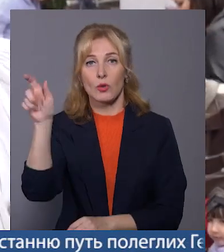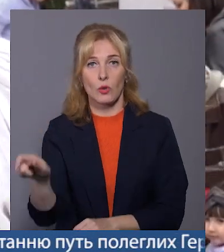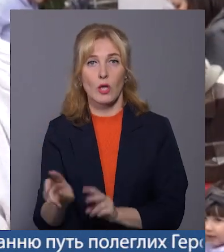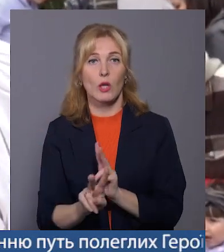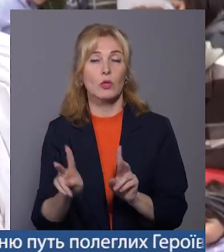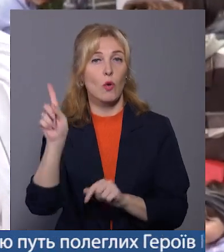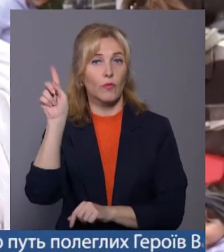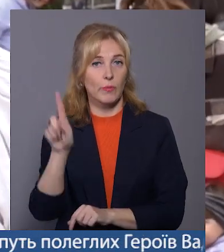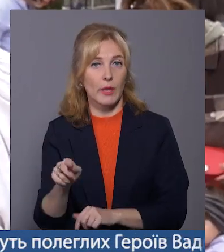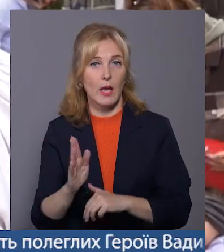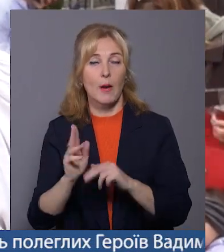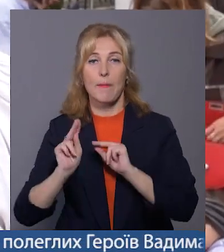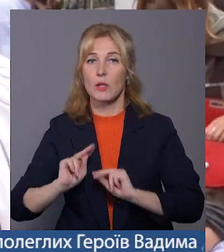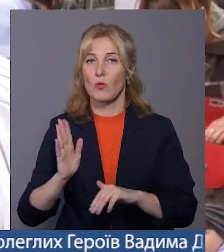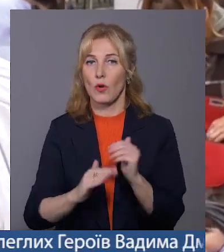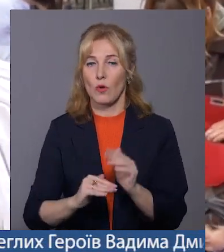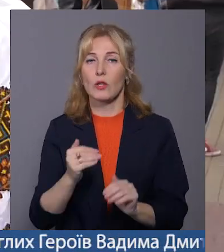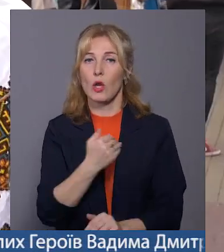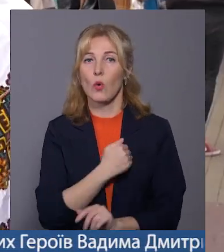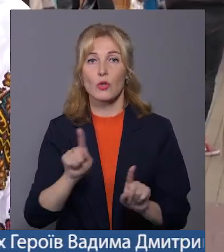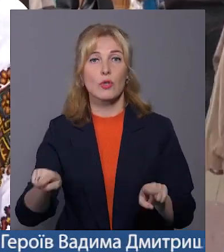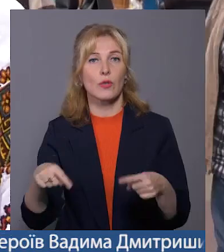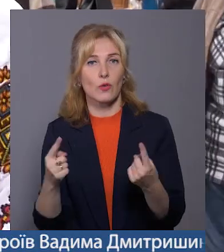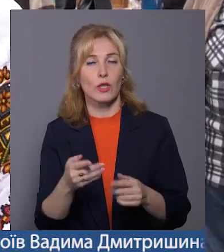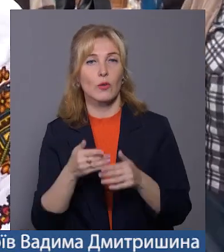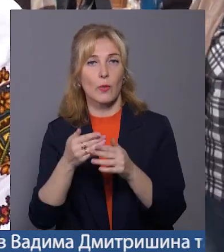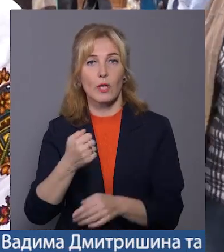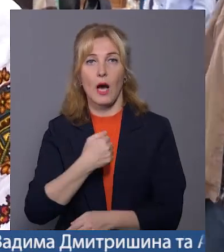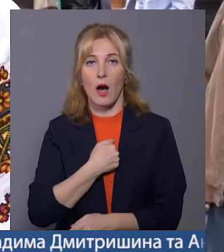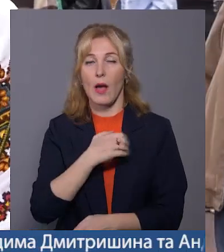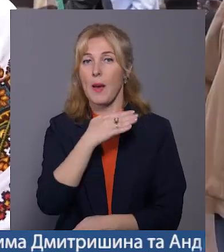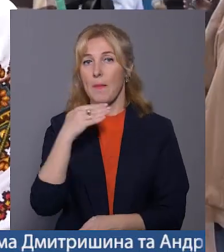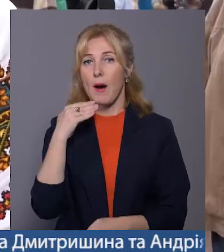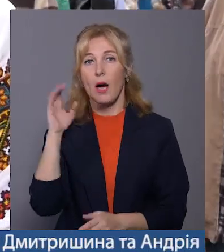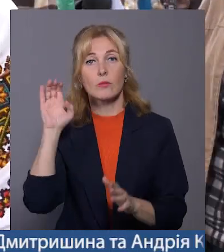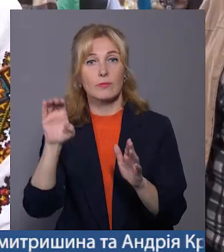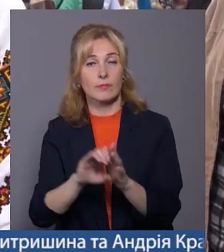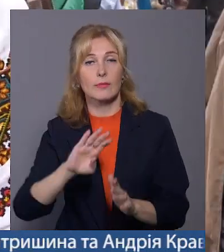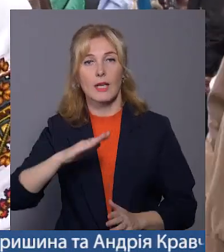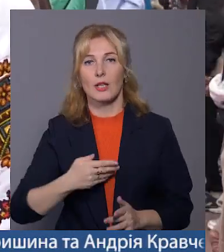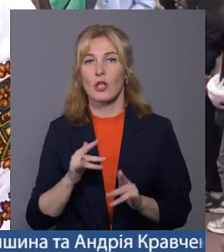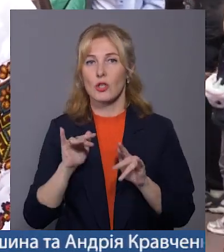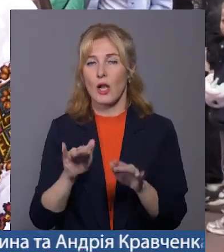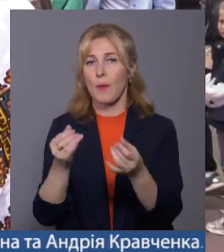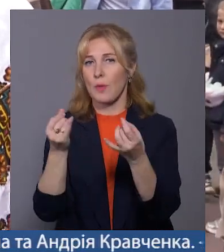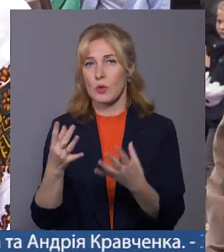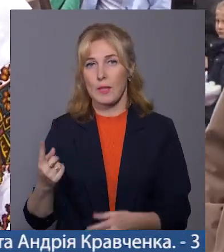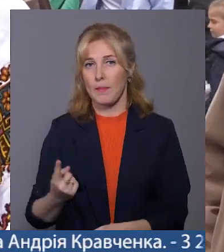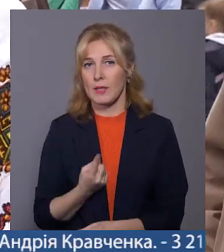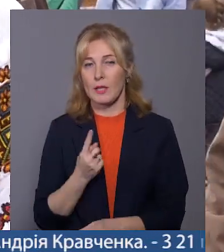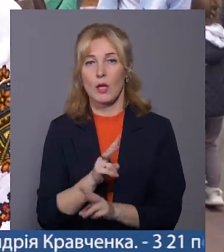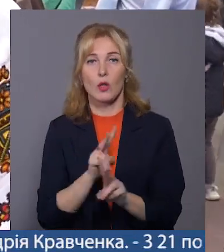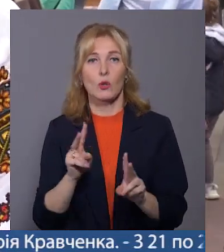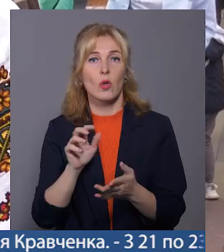вміють працювати руками і хочуть щось створити, допомогти армії. Більше 50 майстрів відгукнулися на наш заклик. і прості майстрі, які займаються декоративно